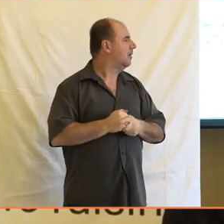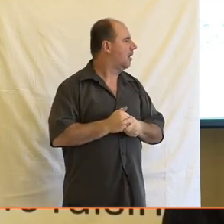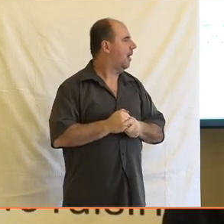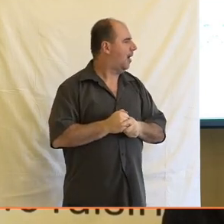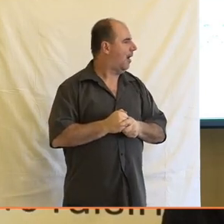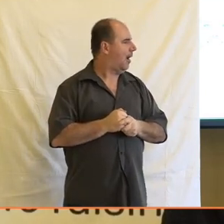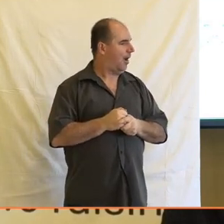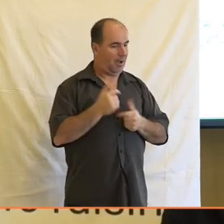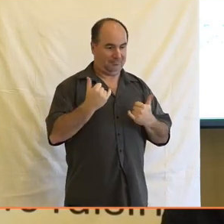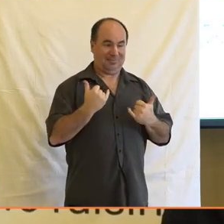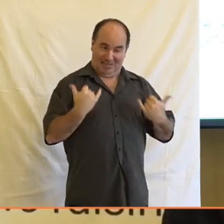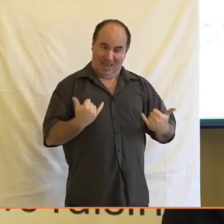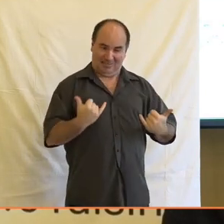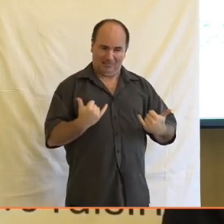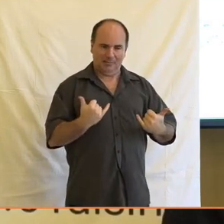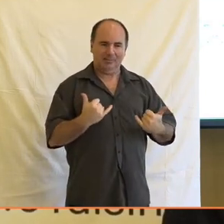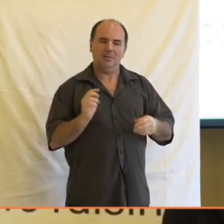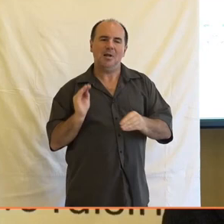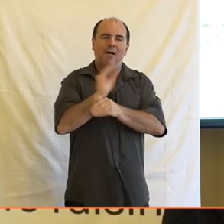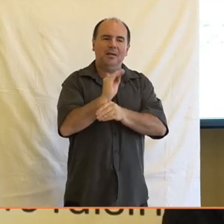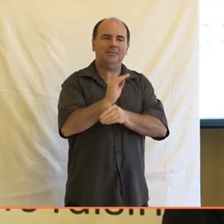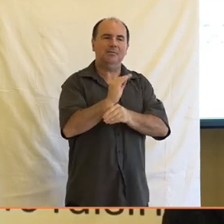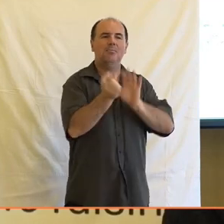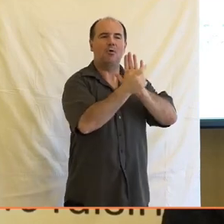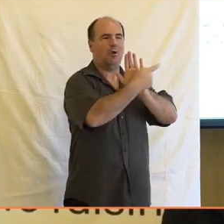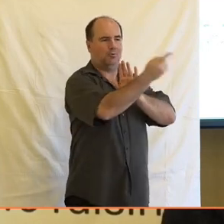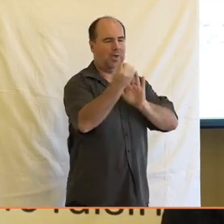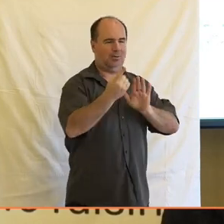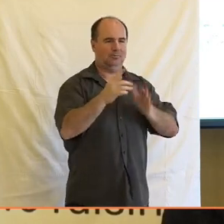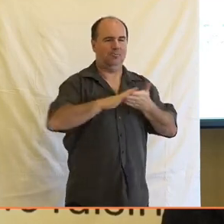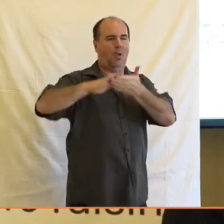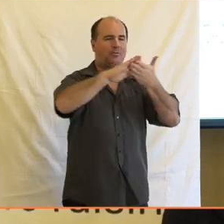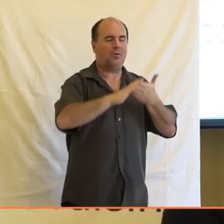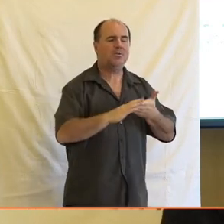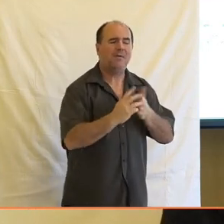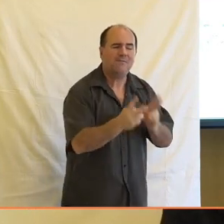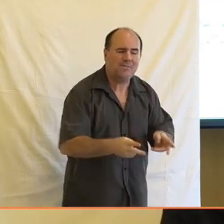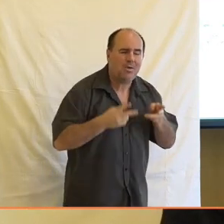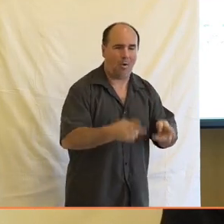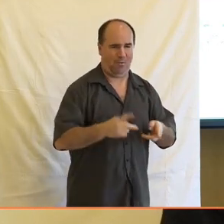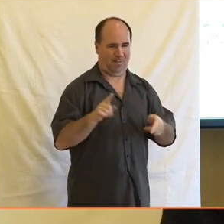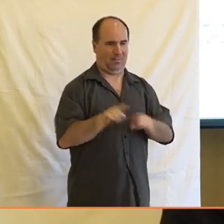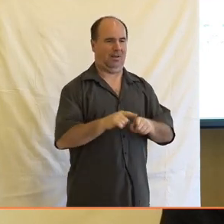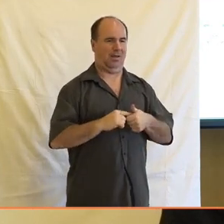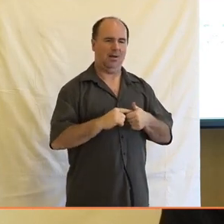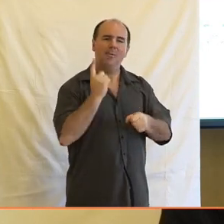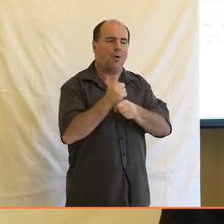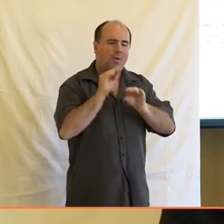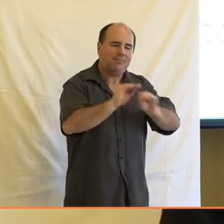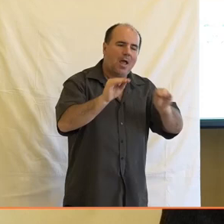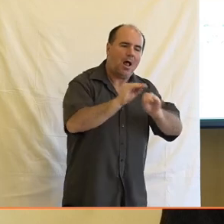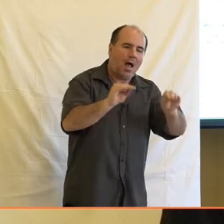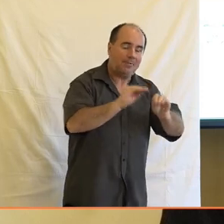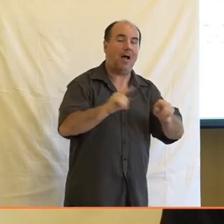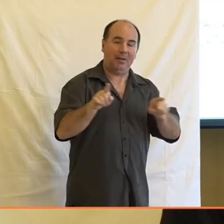že to je výchovně vzdělávací proces. A že někdy dokonce i ta vzdělávací část musí být